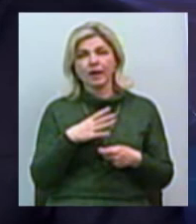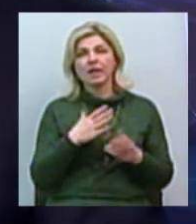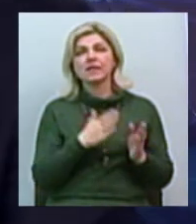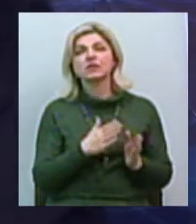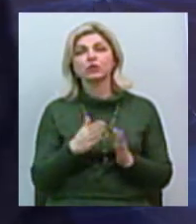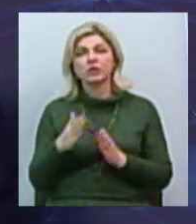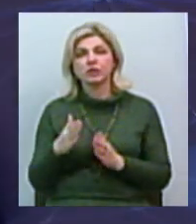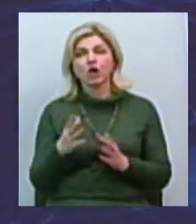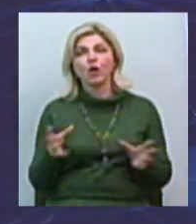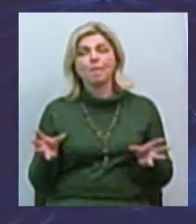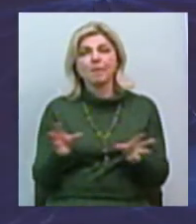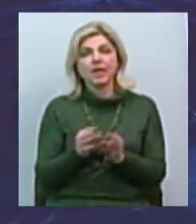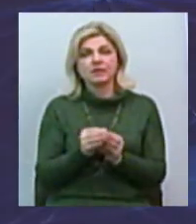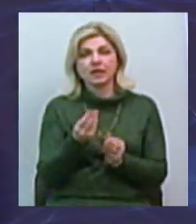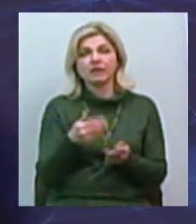інвестування,